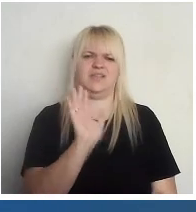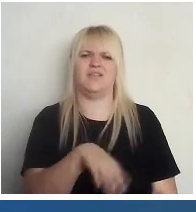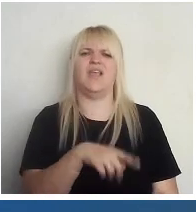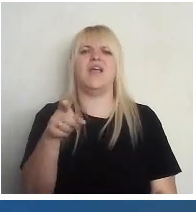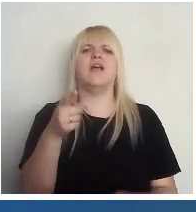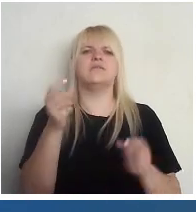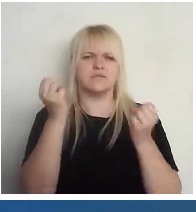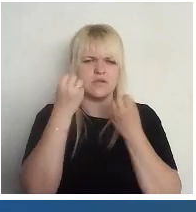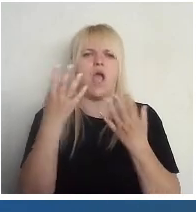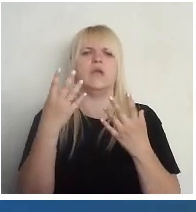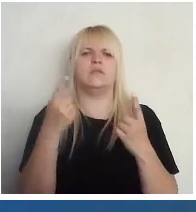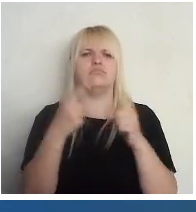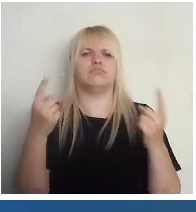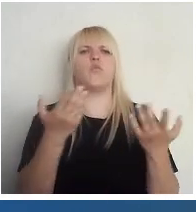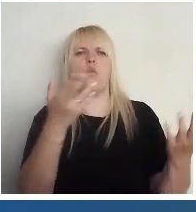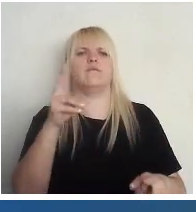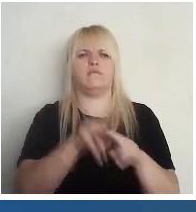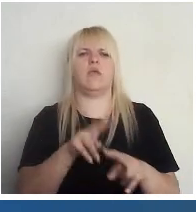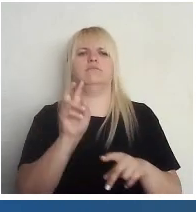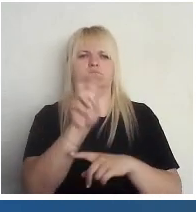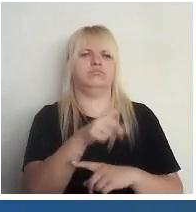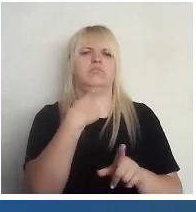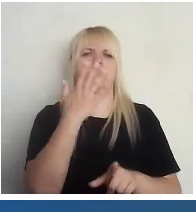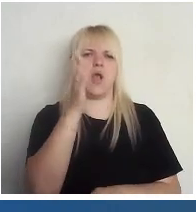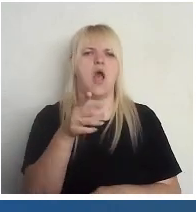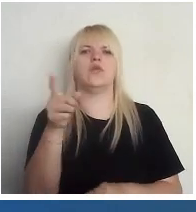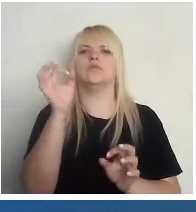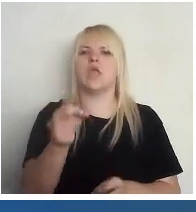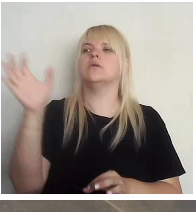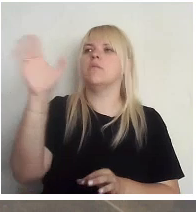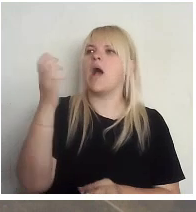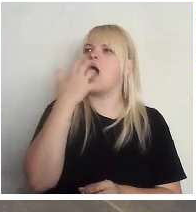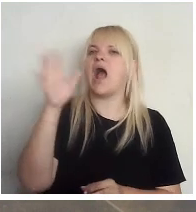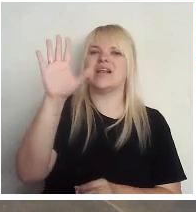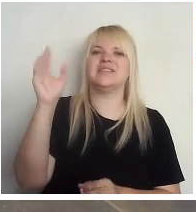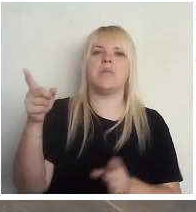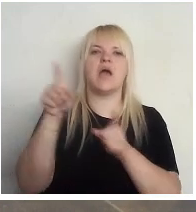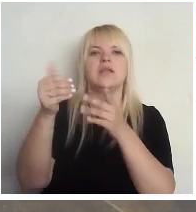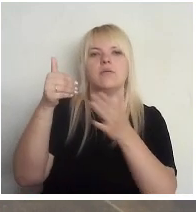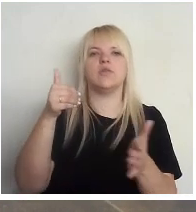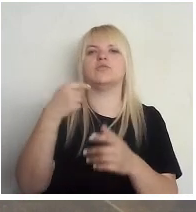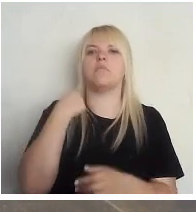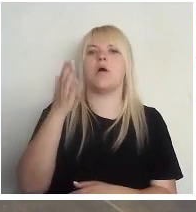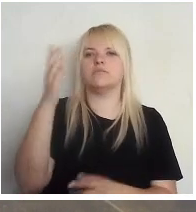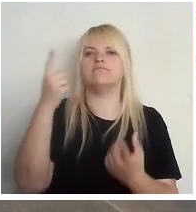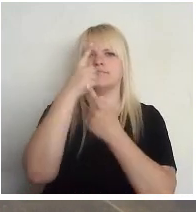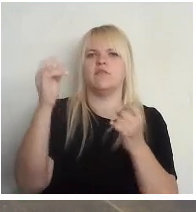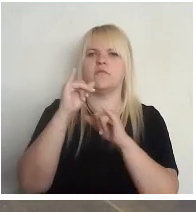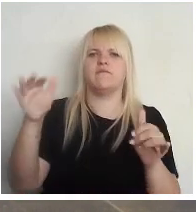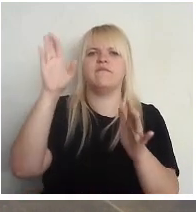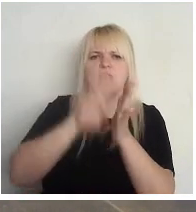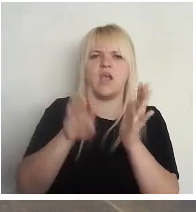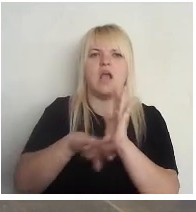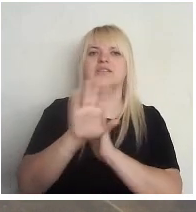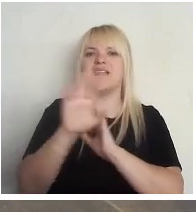liekas liela, un tas ir resursu ieguldījums, ka diesporai noderēt arī iepriekšējā balsošana. ka to var izrīt ne tikai